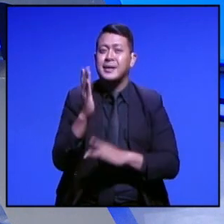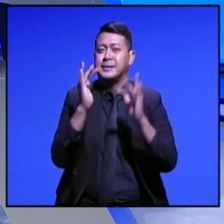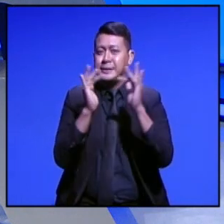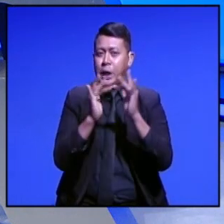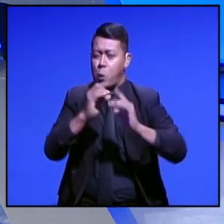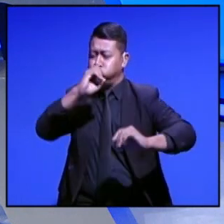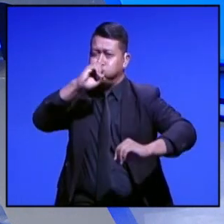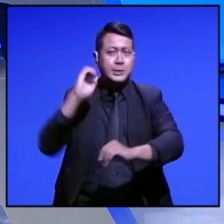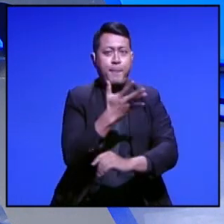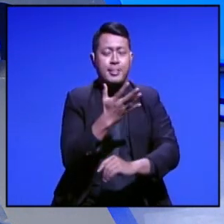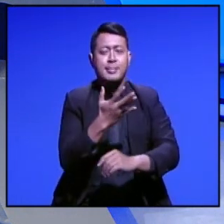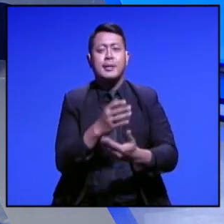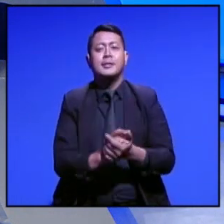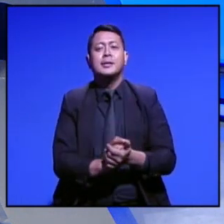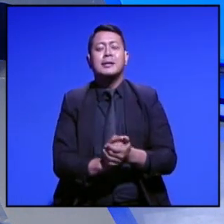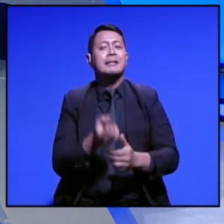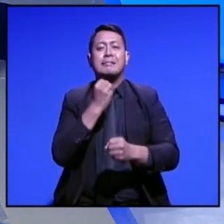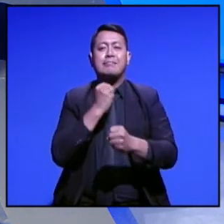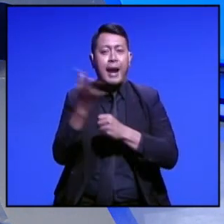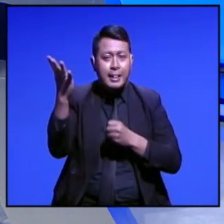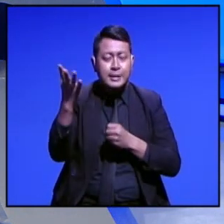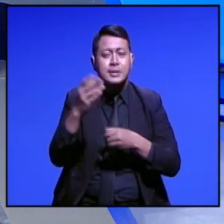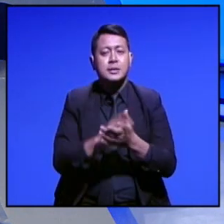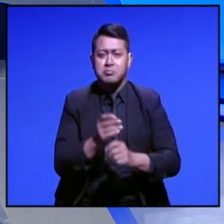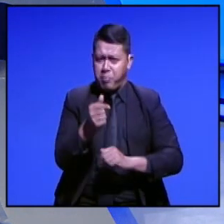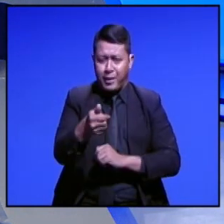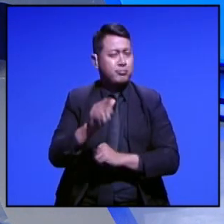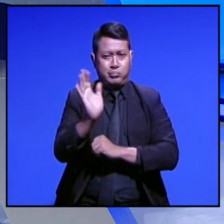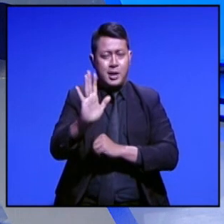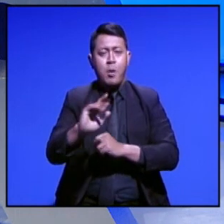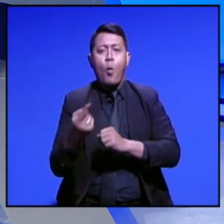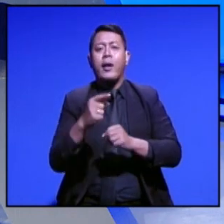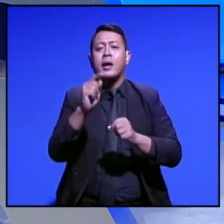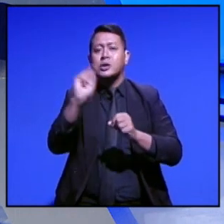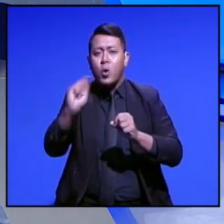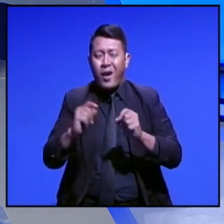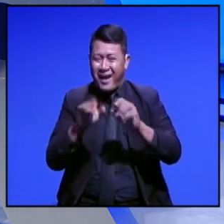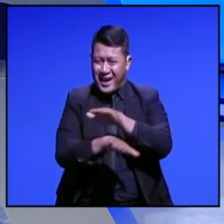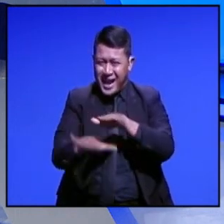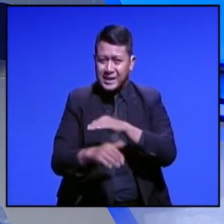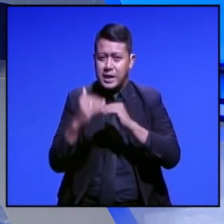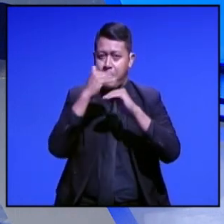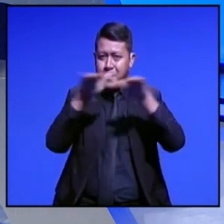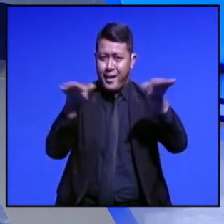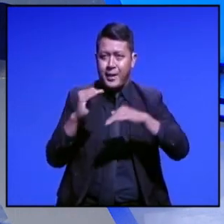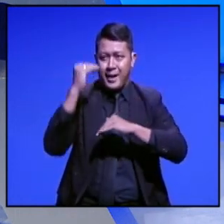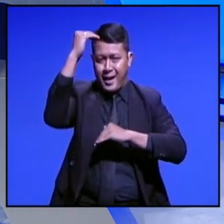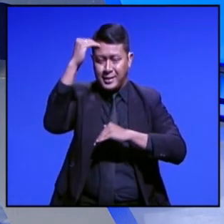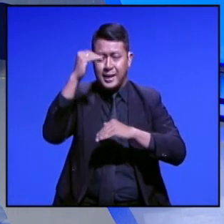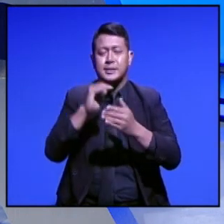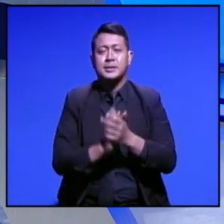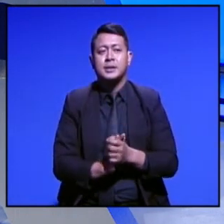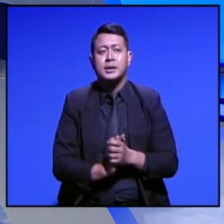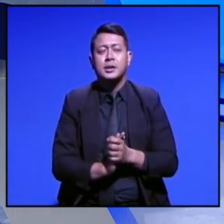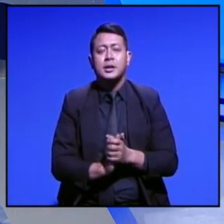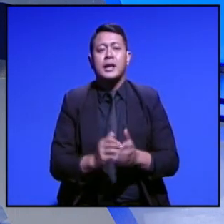berkecepatan tinggi yang tersedia gratis bagi siswa-siswi di sekolah dasar, menengah, dan juga atas. Dan selanjutnya ada